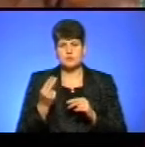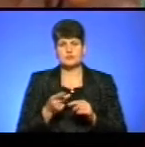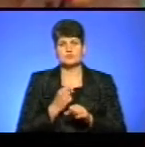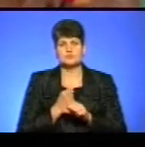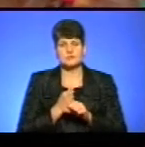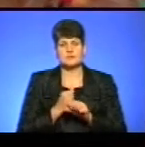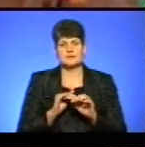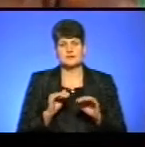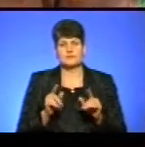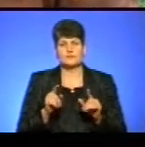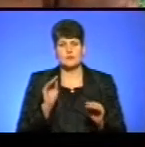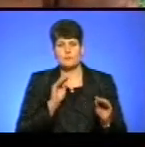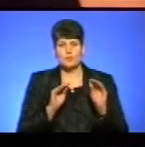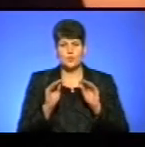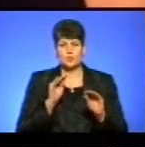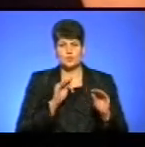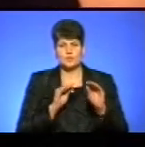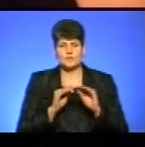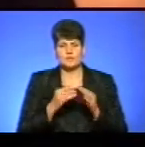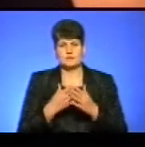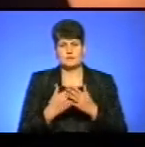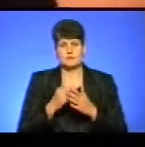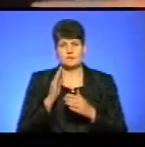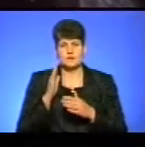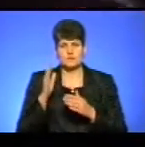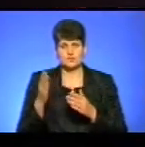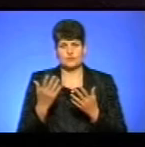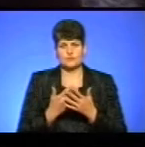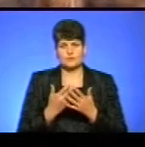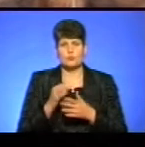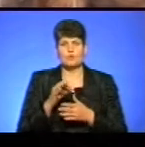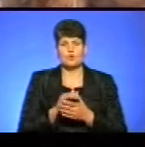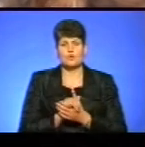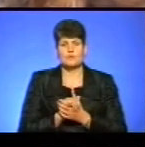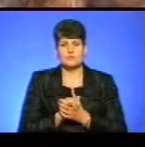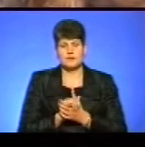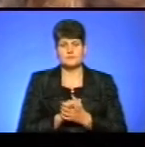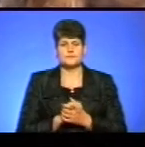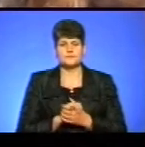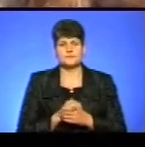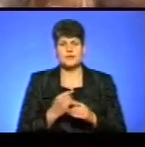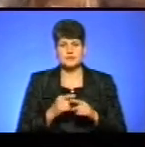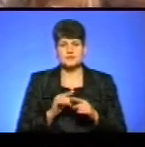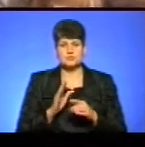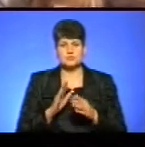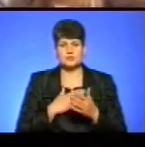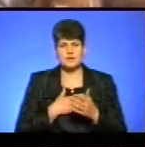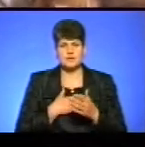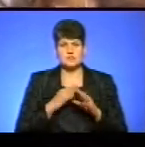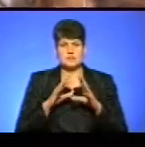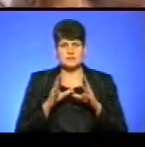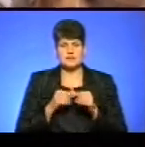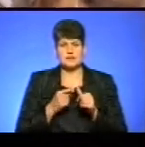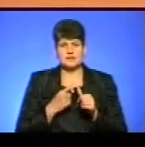школярів, вони монтували сюжет майбутнього мультфільму про мир. Це буде наша така загальна назва, нашого